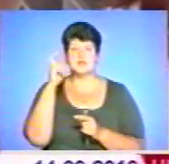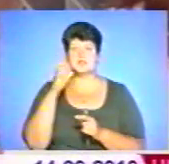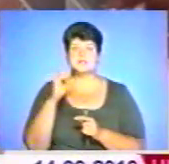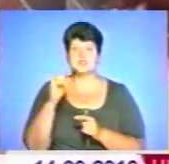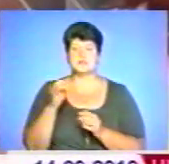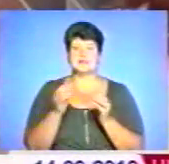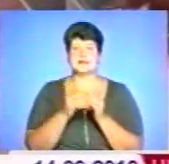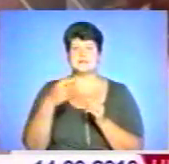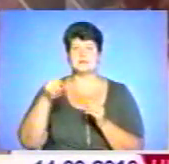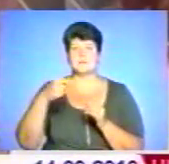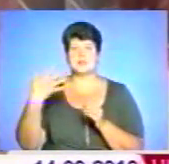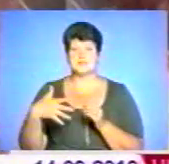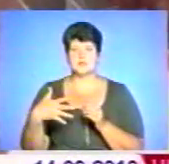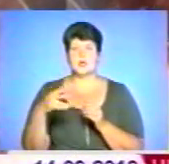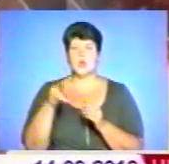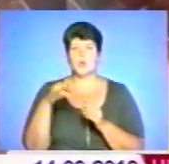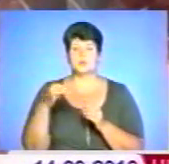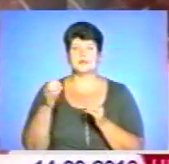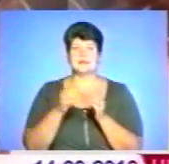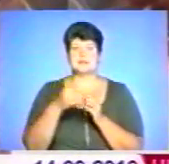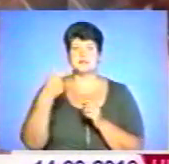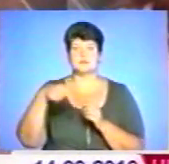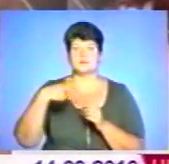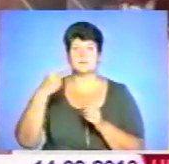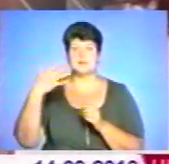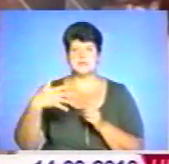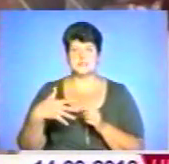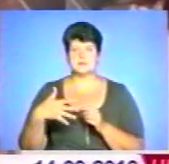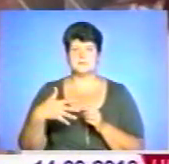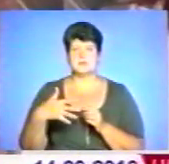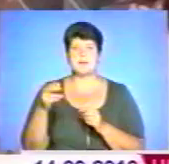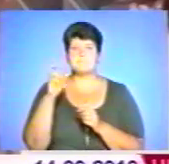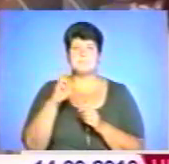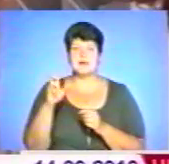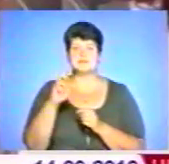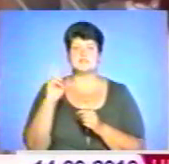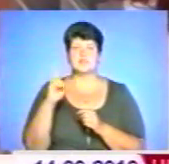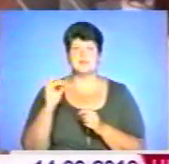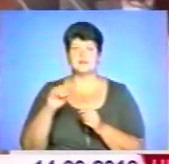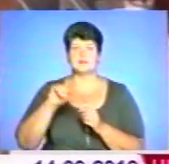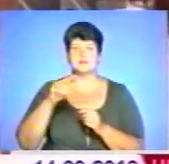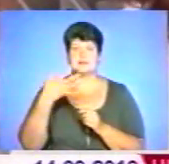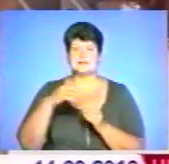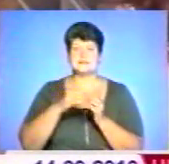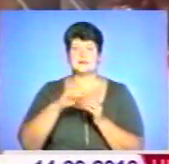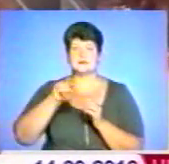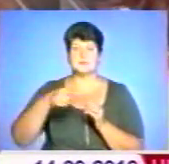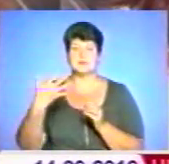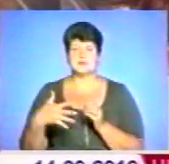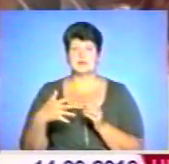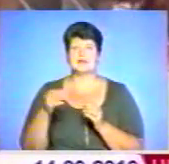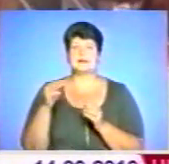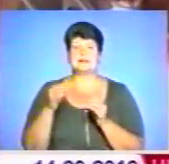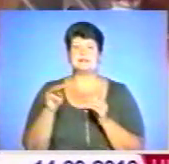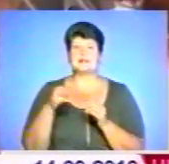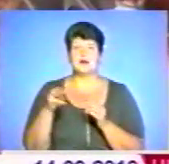місяці 10,50. Лютому 10,50. Березень. Квітень. 10,50. Травень. 9,50.